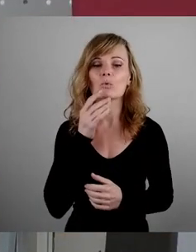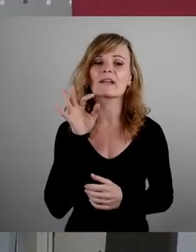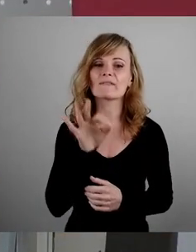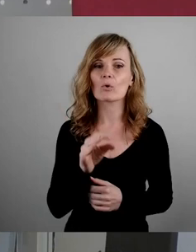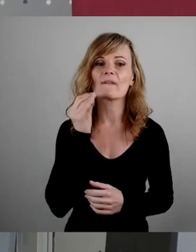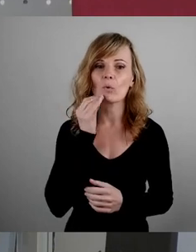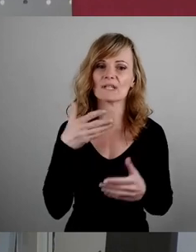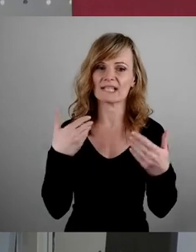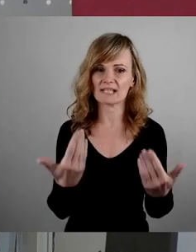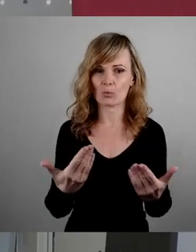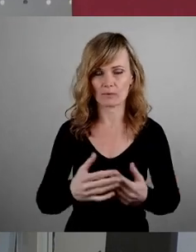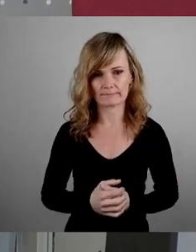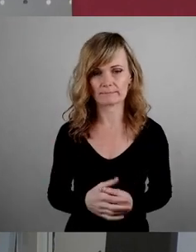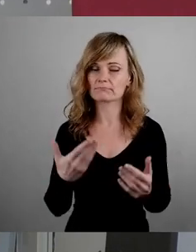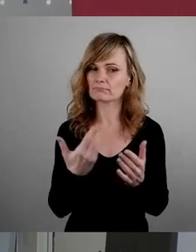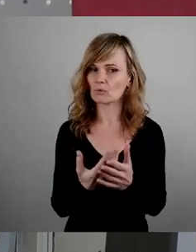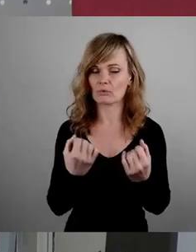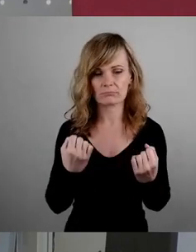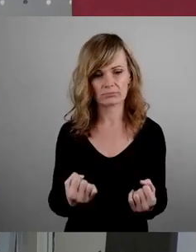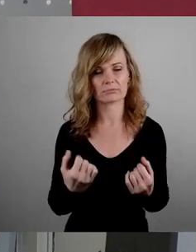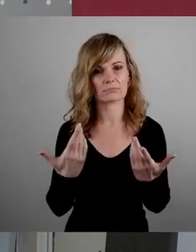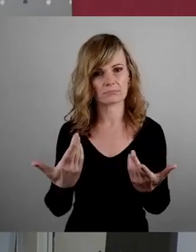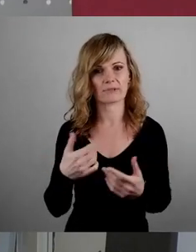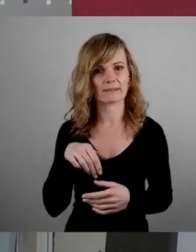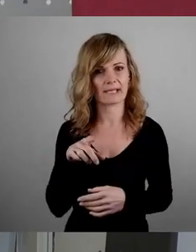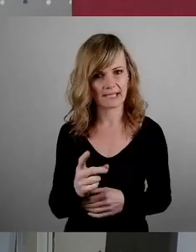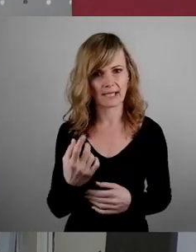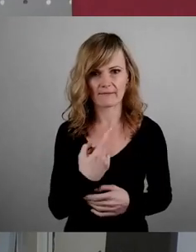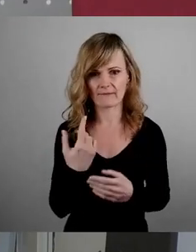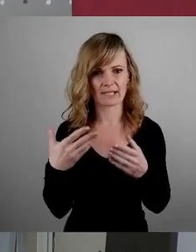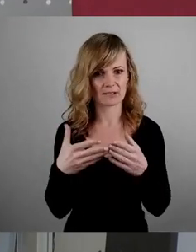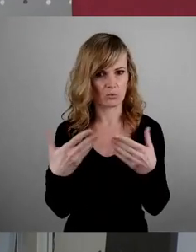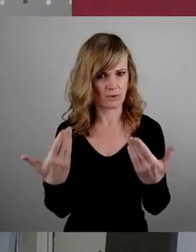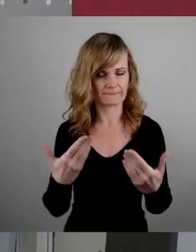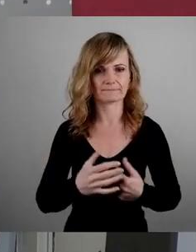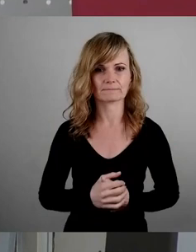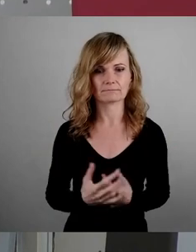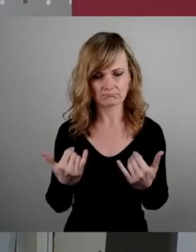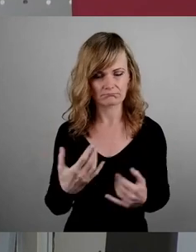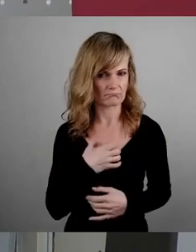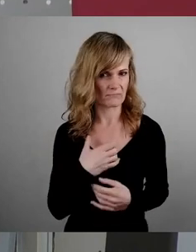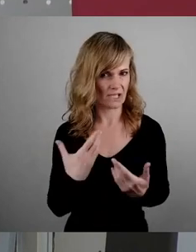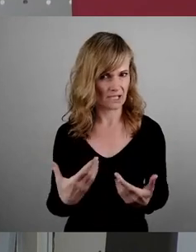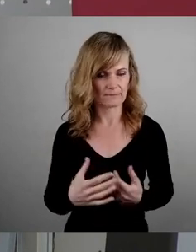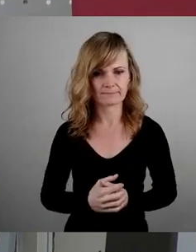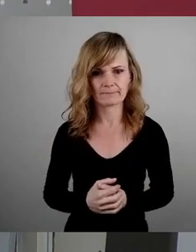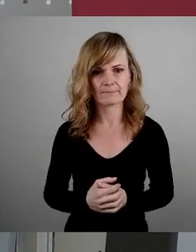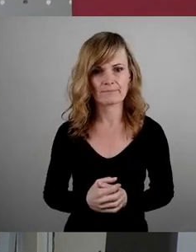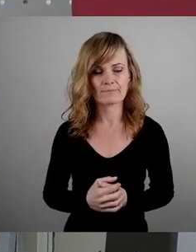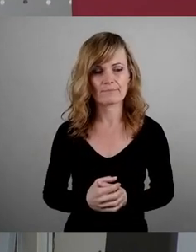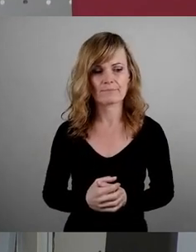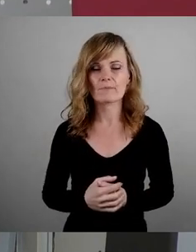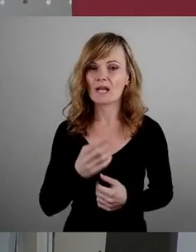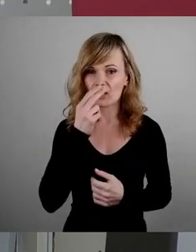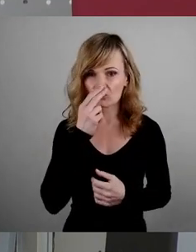zumindestens ist die Überzeugung der SPD und der SPD-Fraktion hier in Dresden und wenn man sich den Dresdner